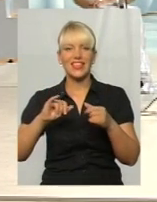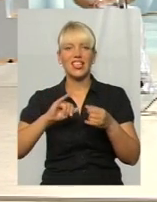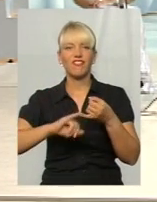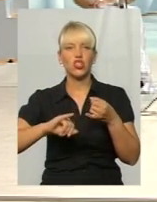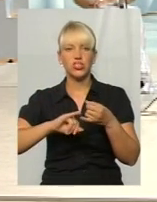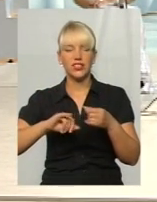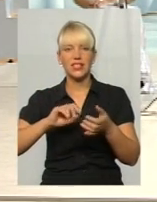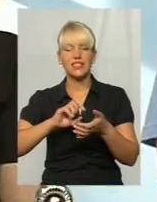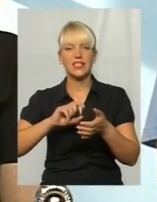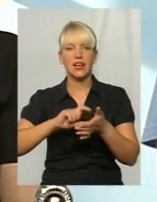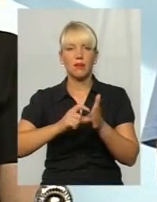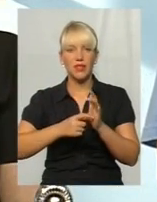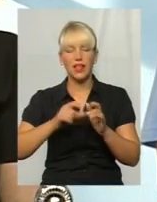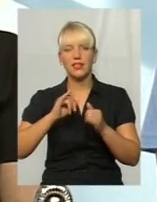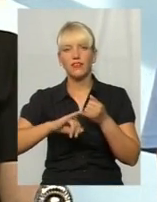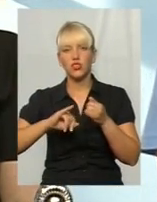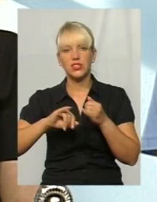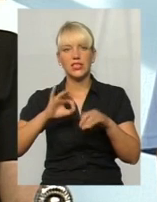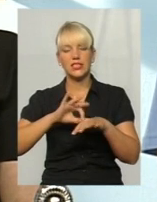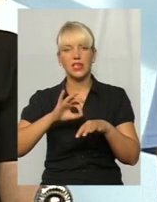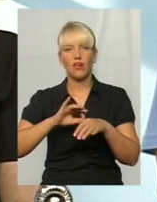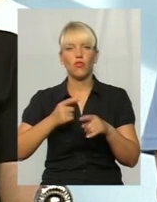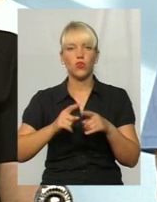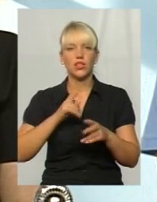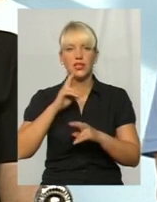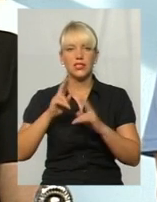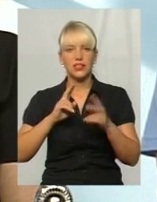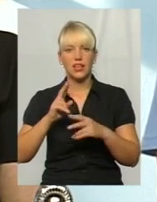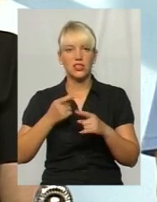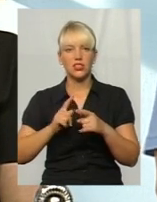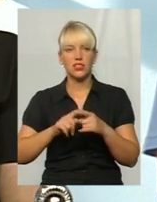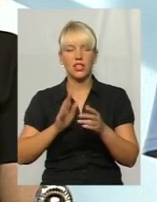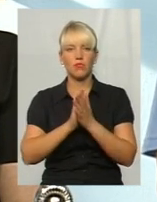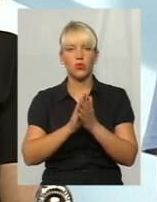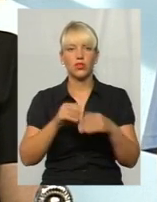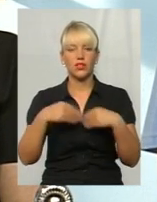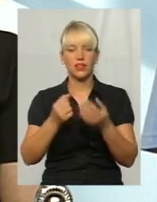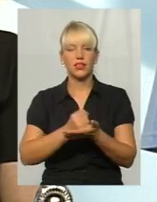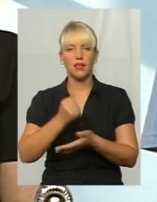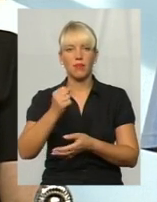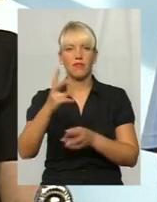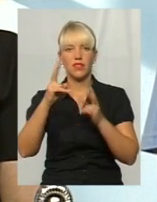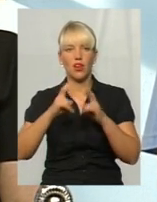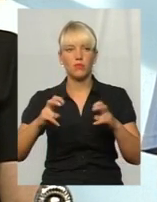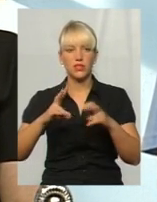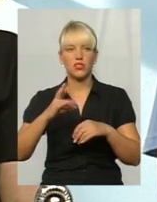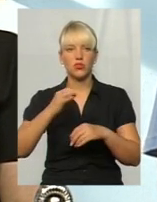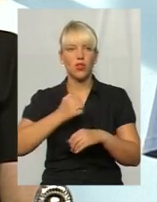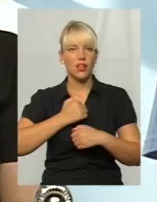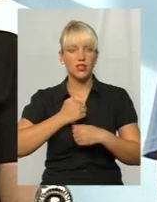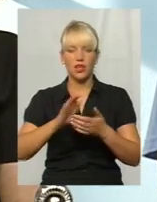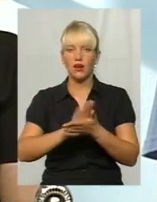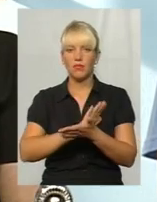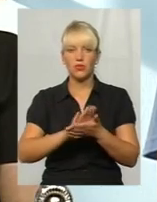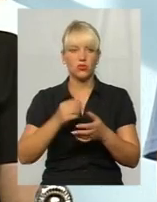знаходяться, і вказуючись, просять видати направлення на обстеження. На жаль, де безкоштовно